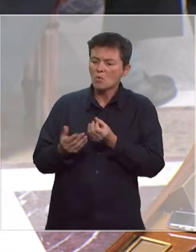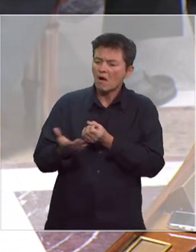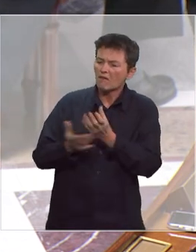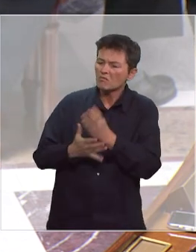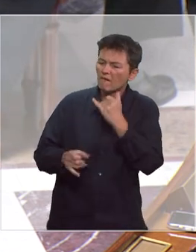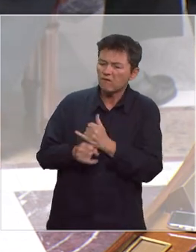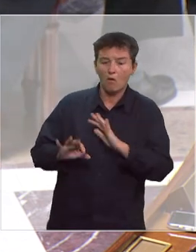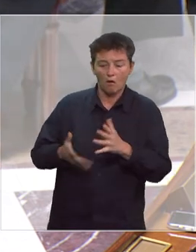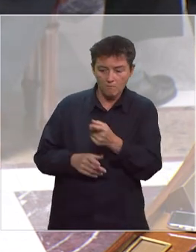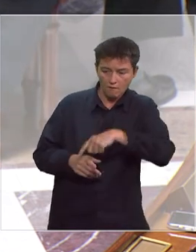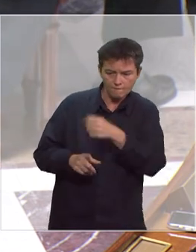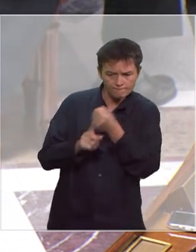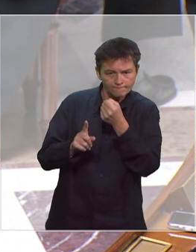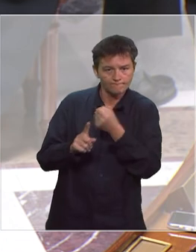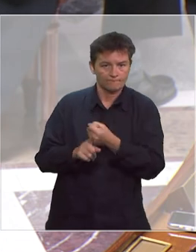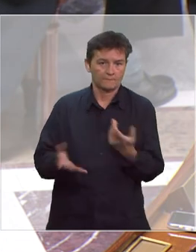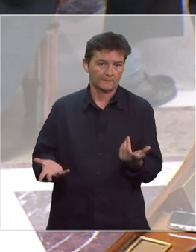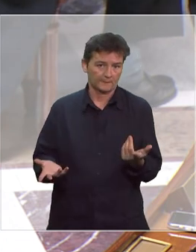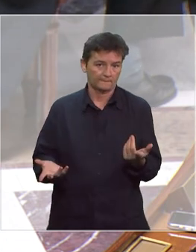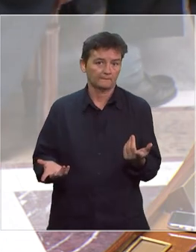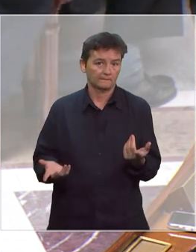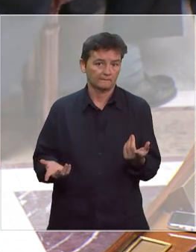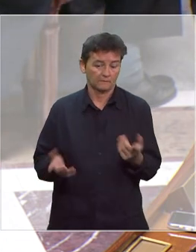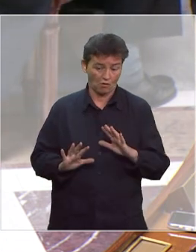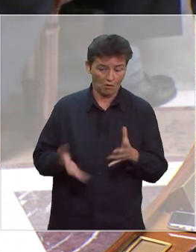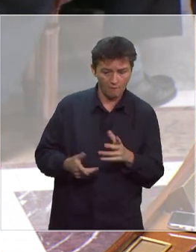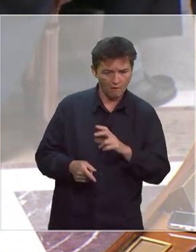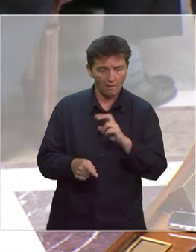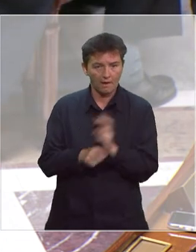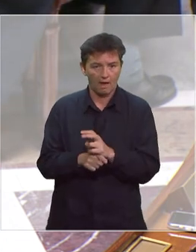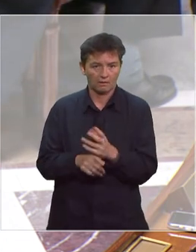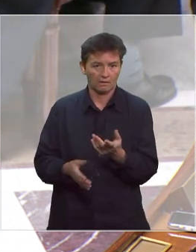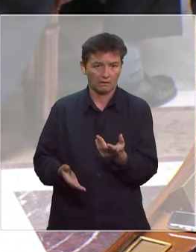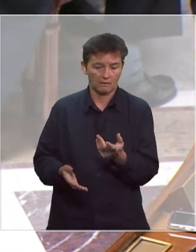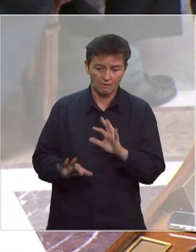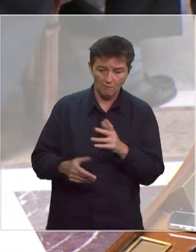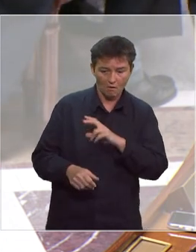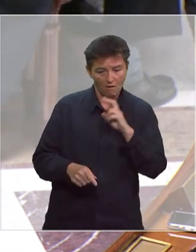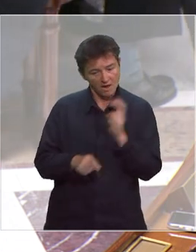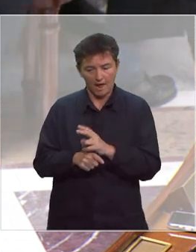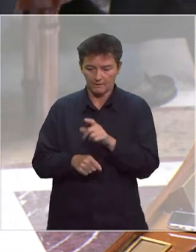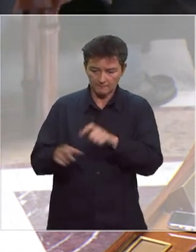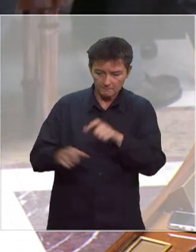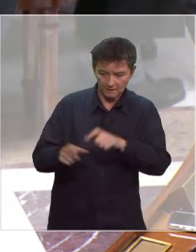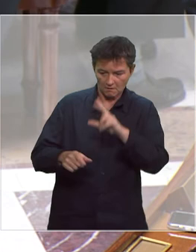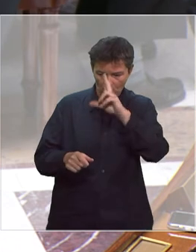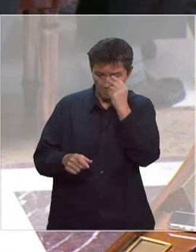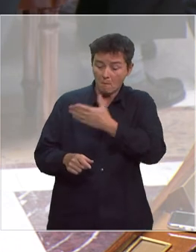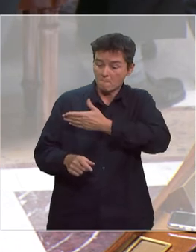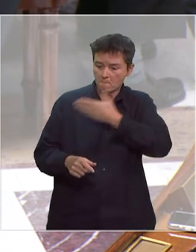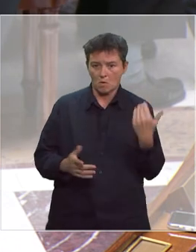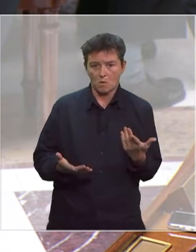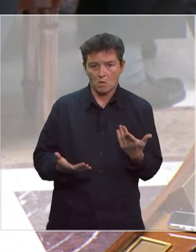autant de mal que l'infection virale elle-même, comment maintenir la meilleure compréhension possible de nos concitoyens